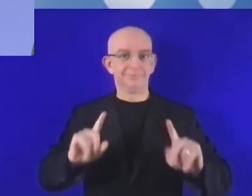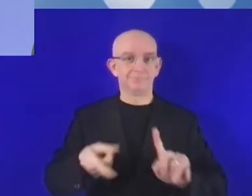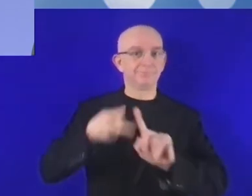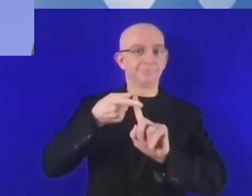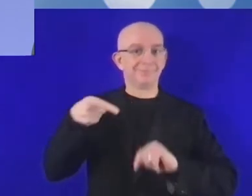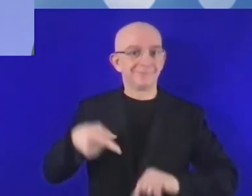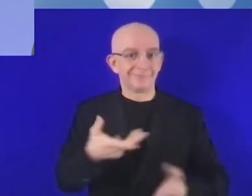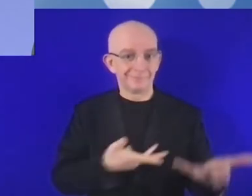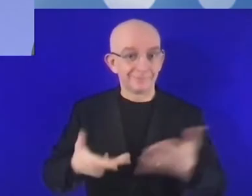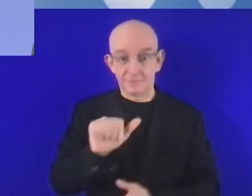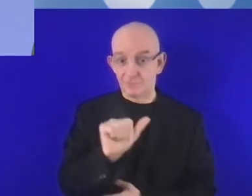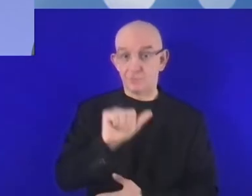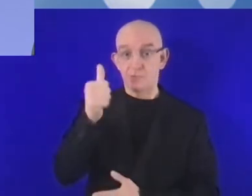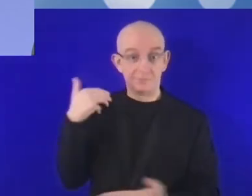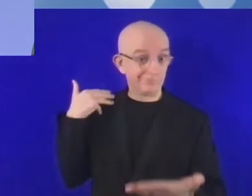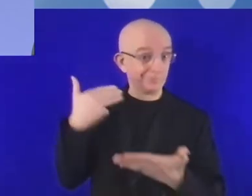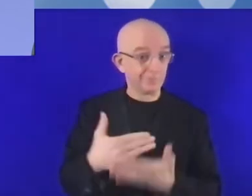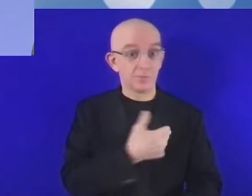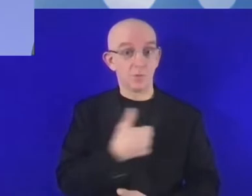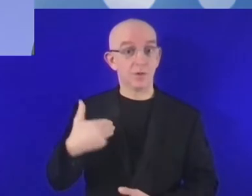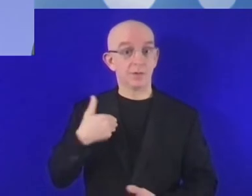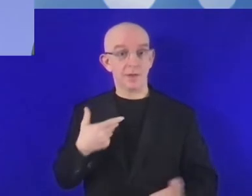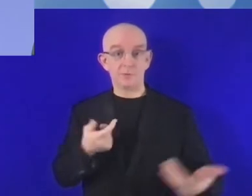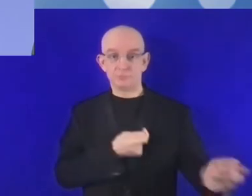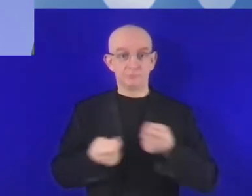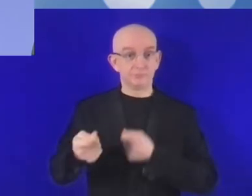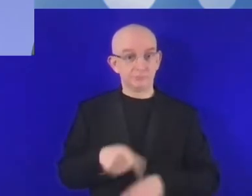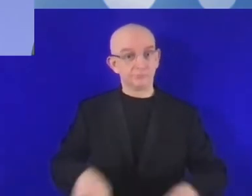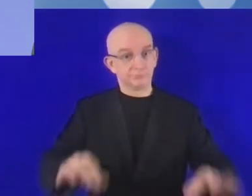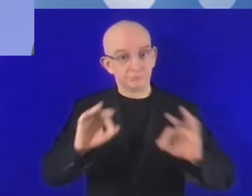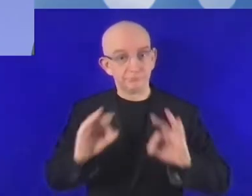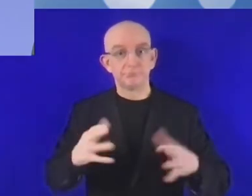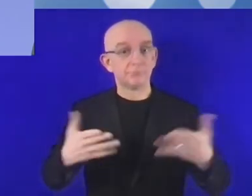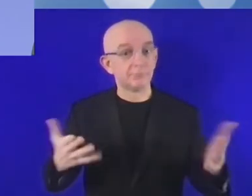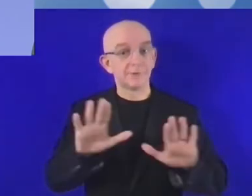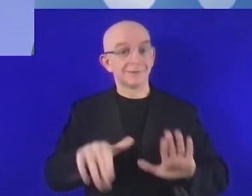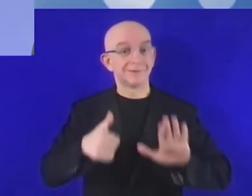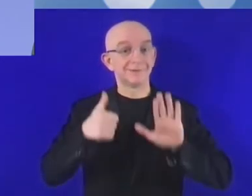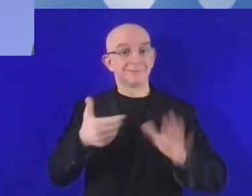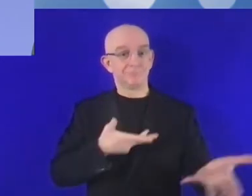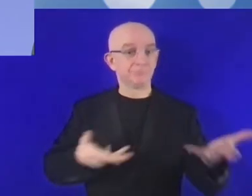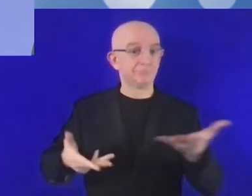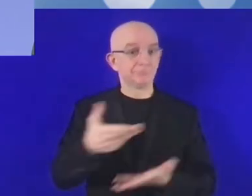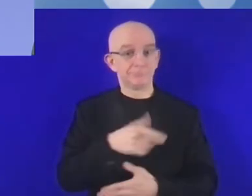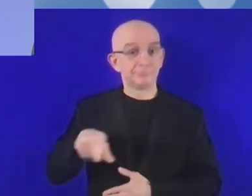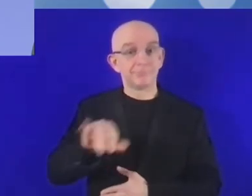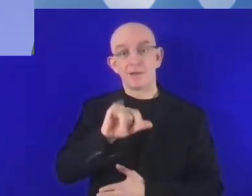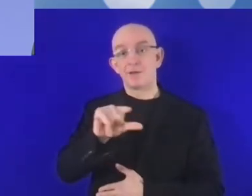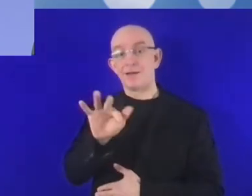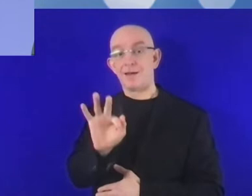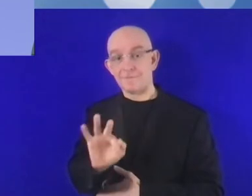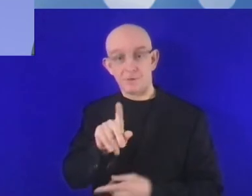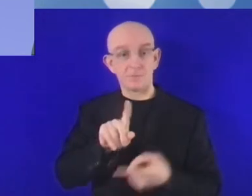IGF. Tutaj zgromadzili się liderzy w